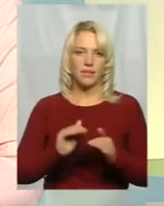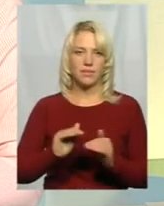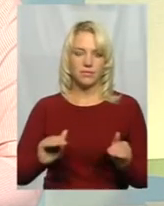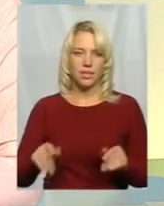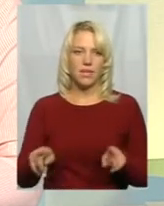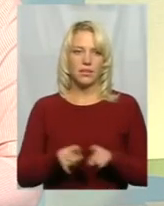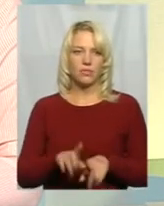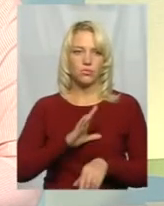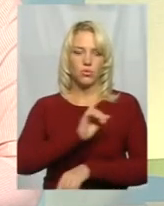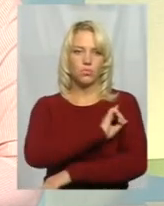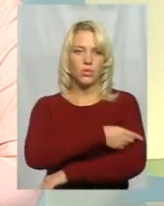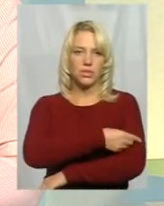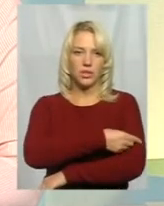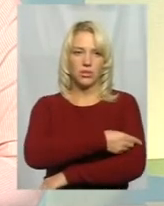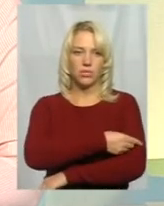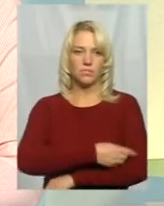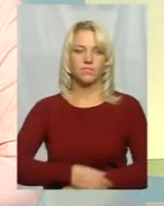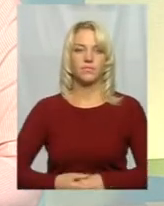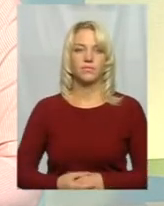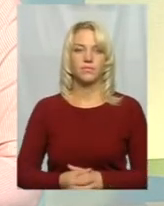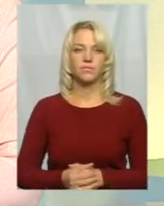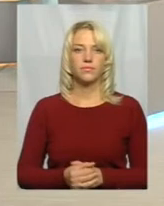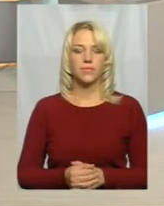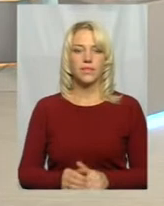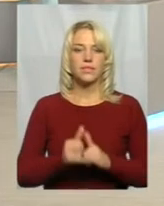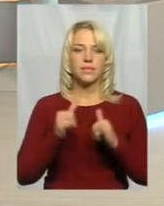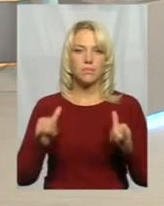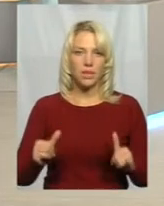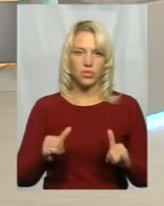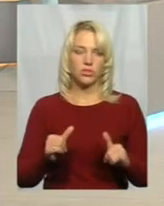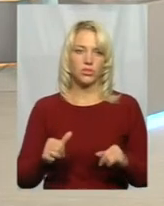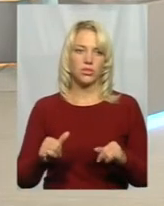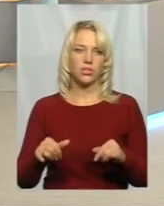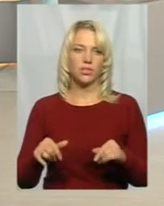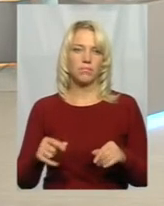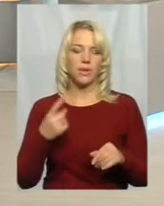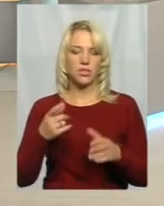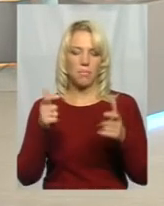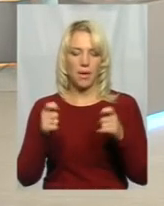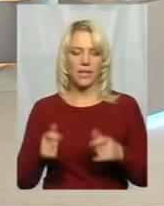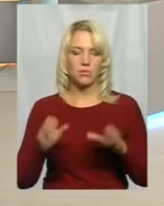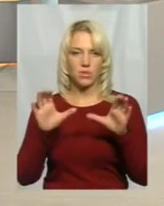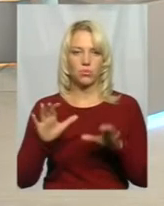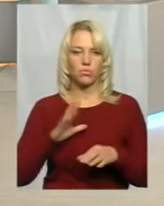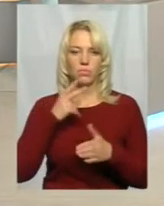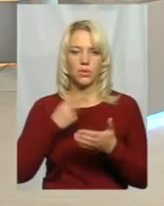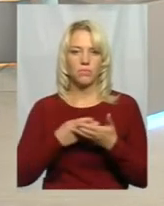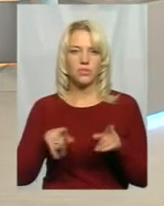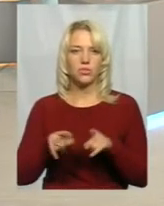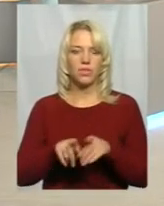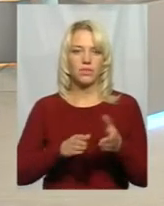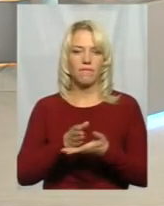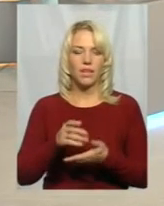посилено, збільшено, першим пакетом законів було передбачено такий вид